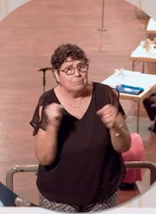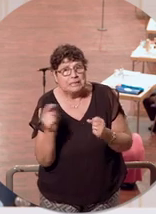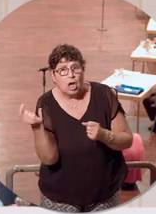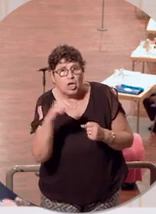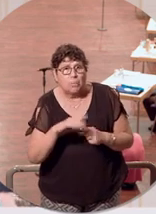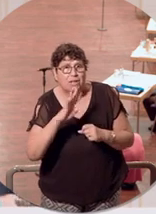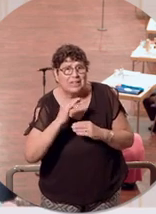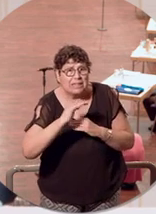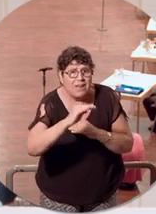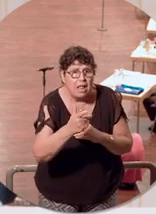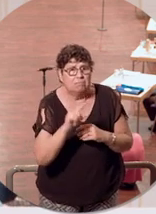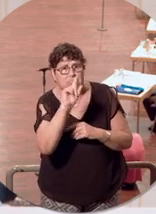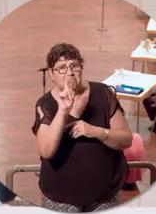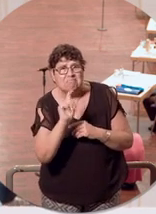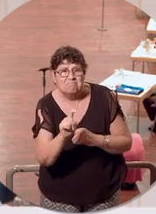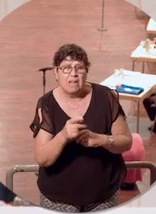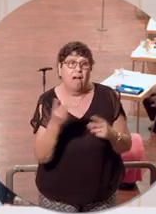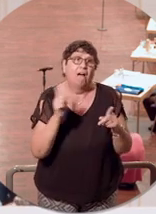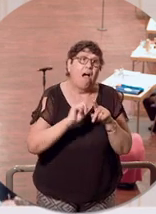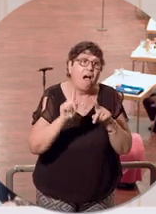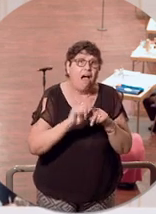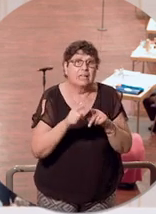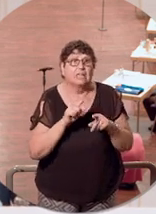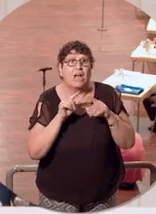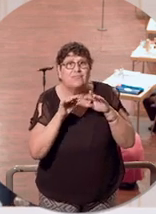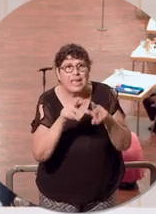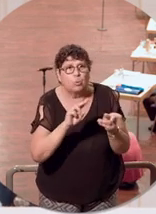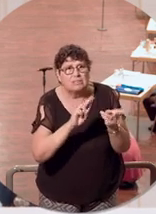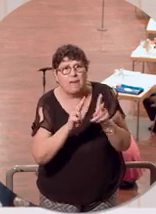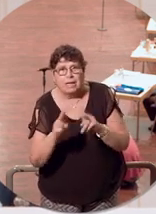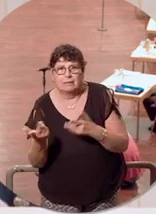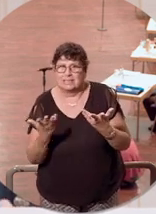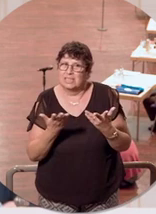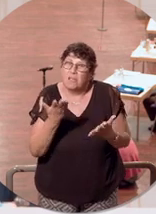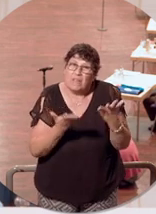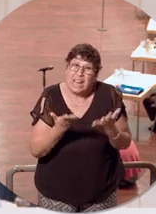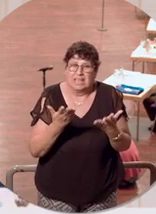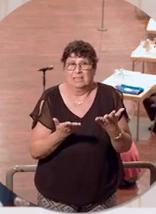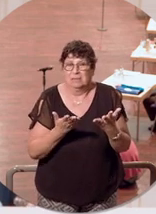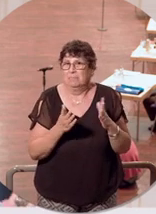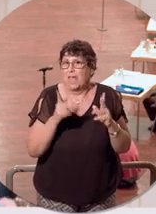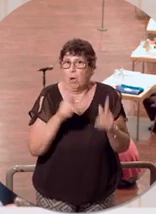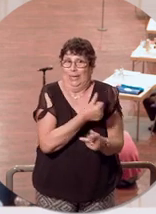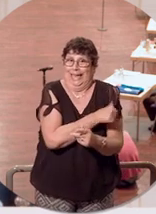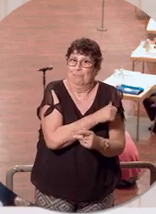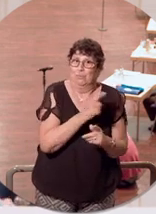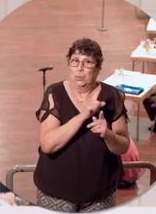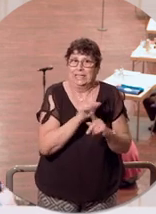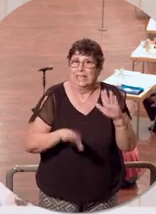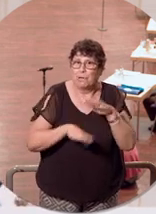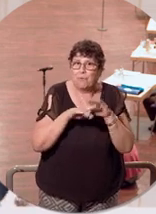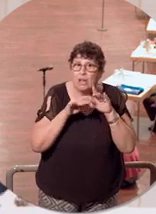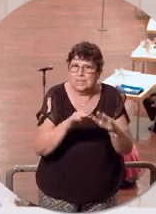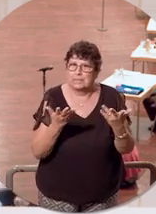entwickeln sich weitere Virusvarianten, die noch gefährlicher sein könnten und auch möglicherweise den bestehenden Impfschutz umgehen. Und damit eben weitere